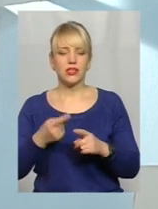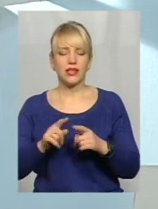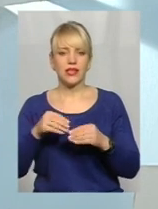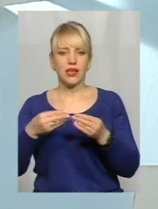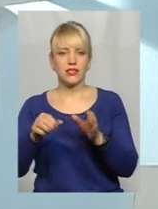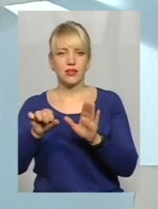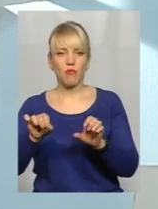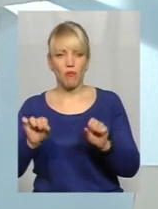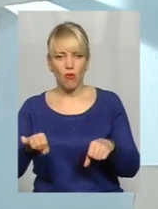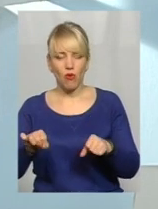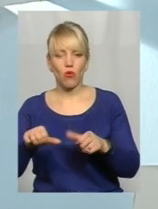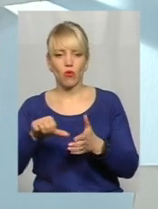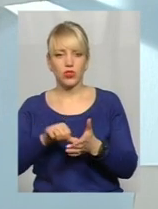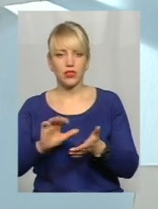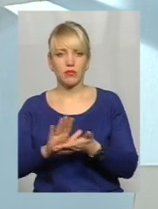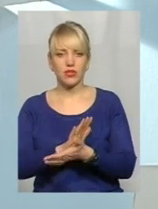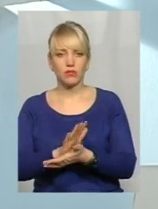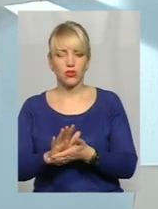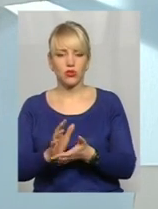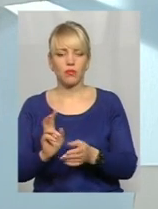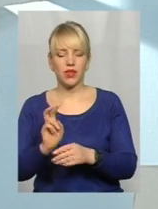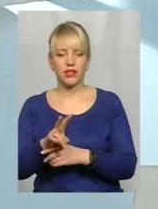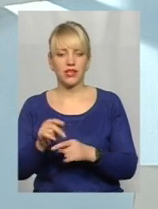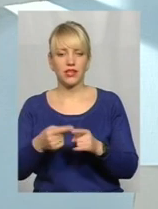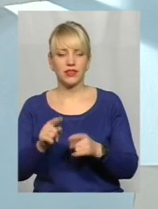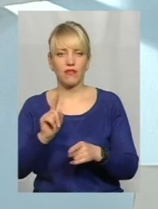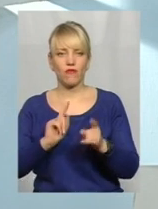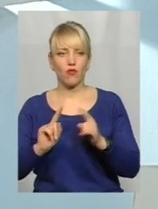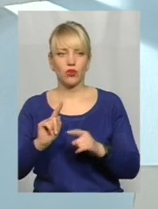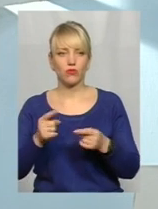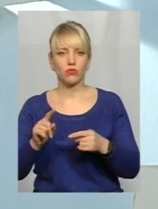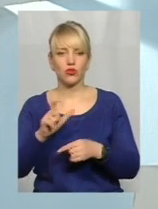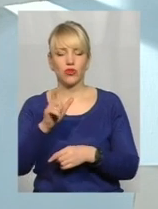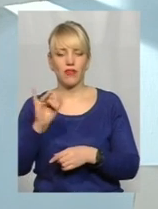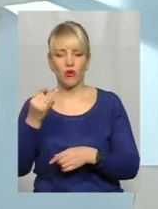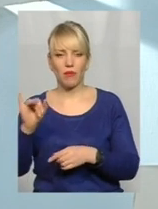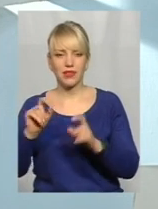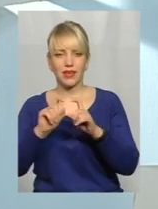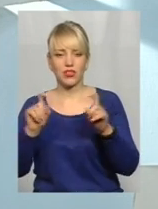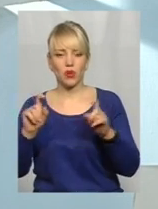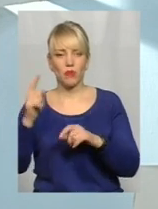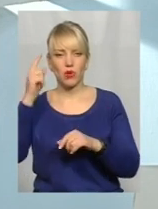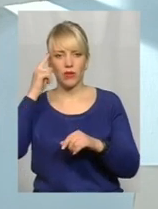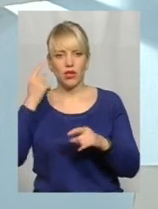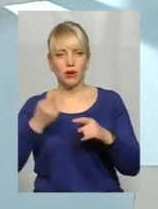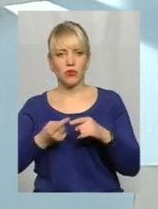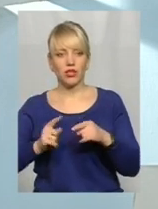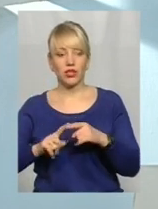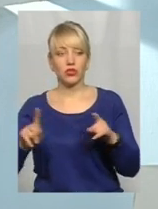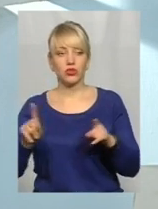змогу учасникам безкоштовно прийти на цей форум, тому що європейські інституції продбали про те, щоб